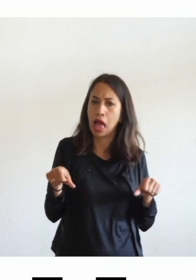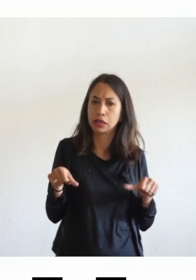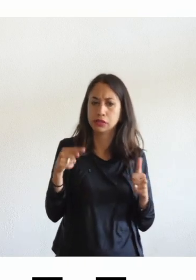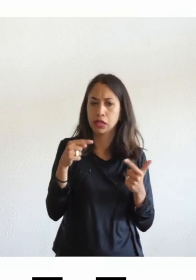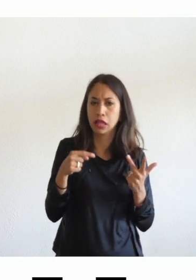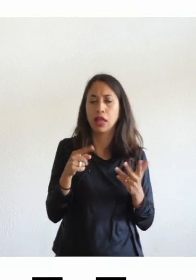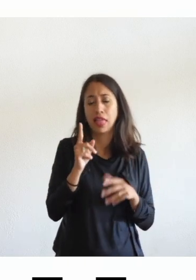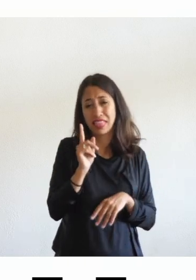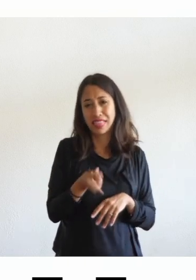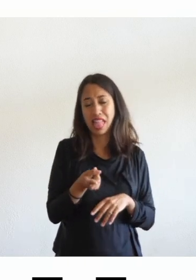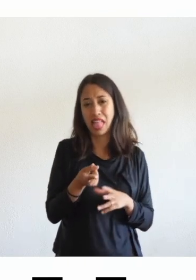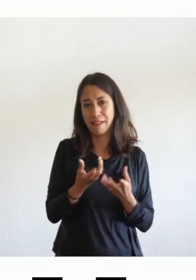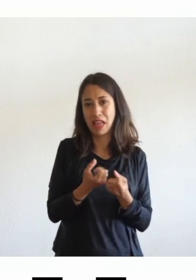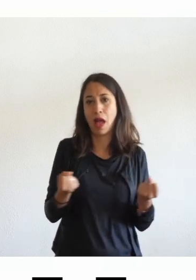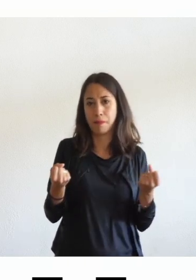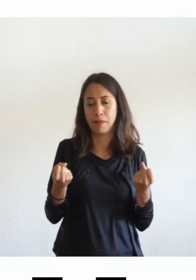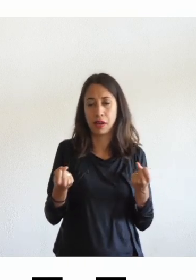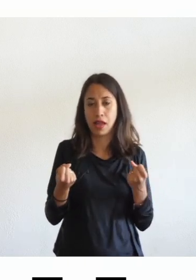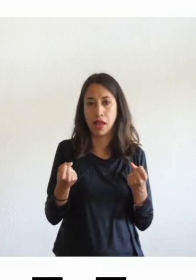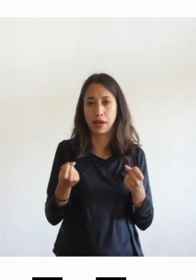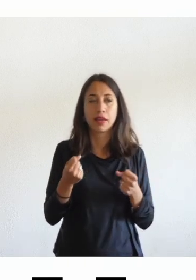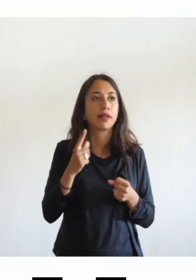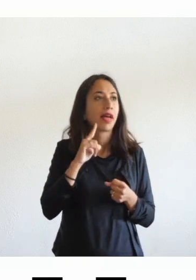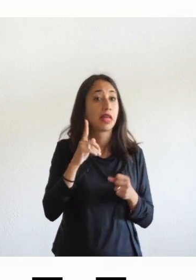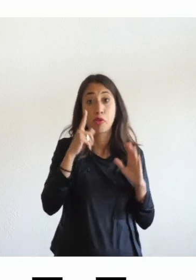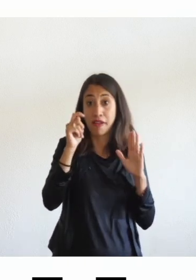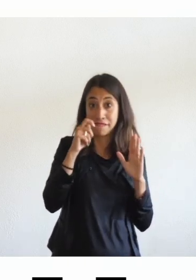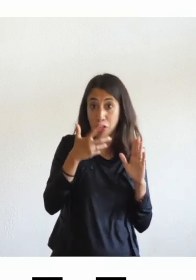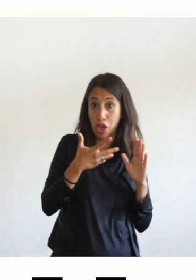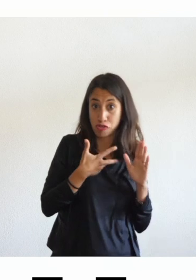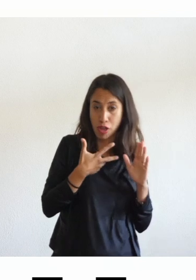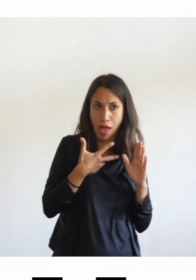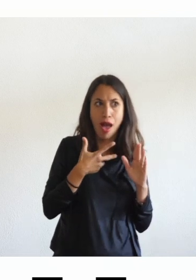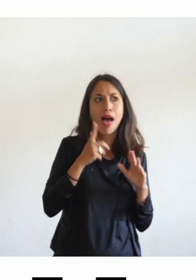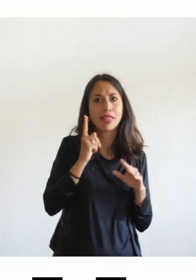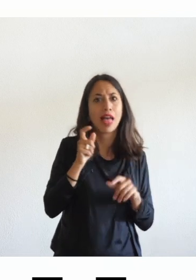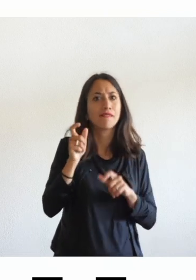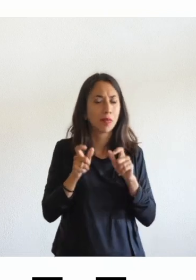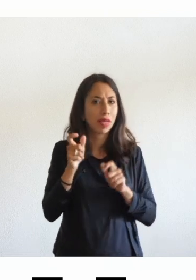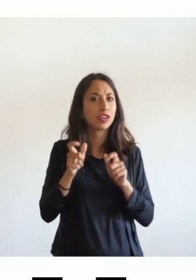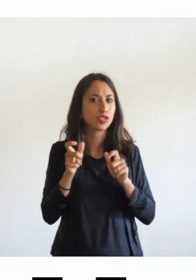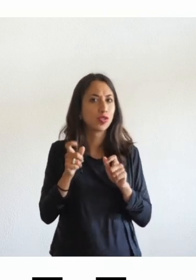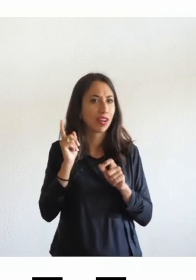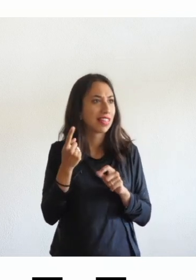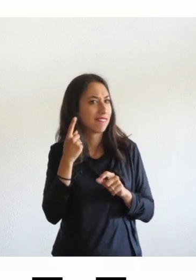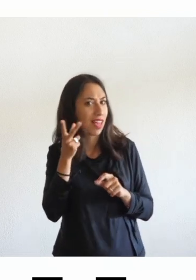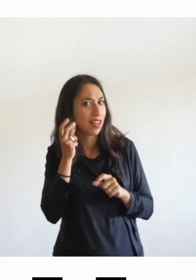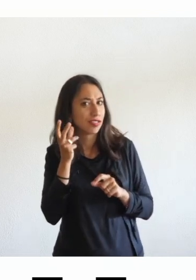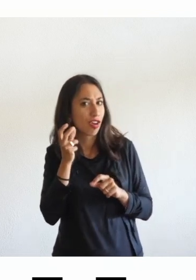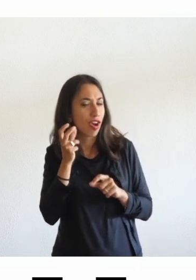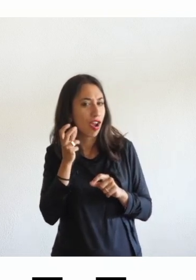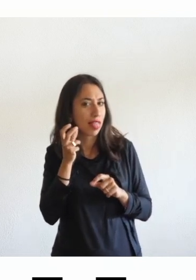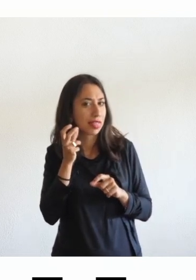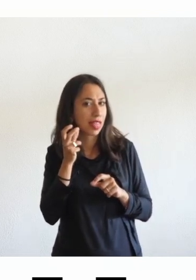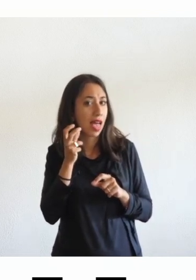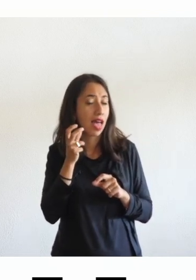fornisco un contenuto video qualcuno quel video non potrà vederlo se fornisco un contenuto audio quell'audio qualcuno non potrà sentirlo